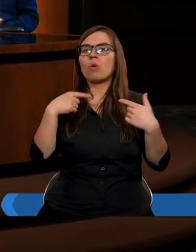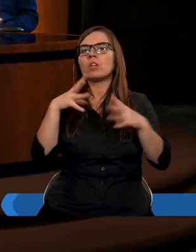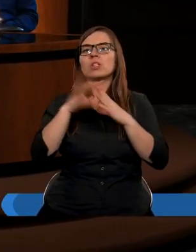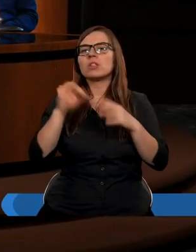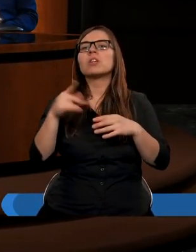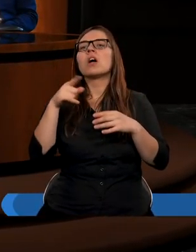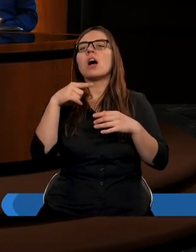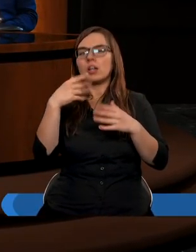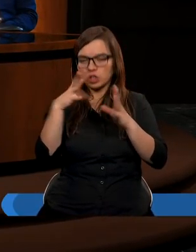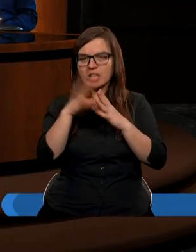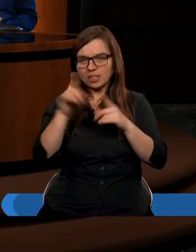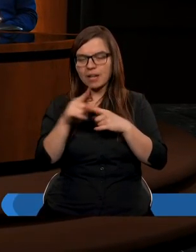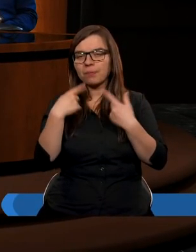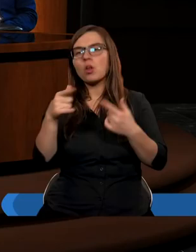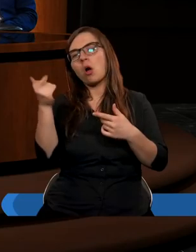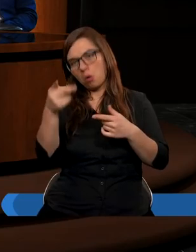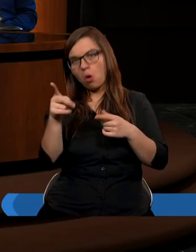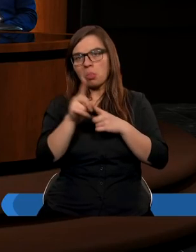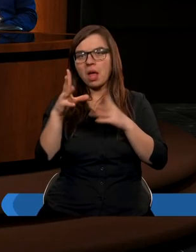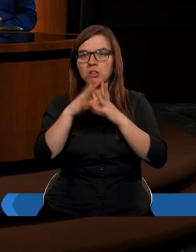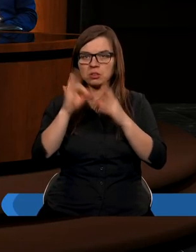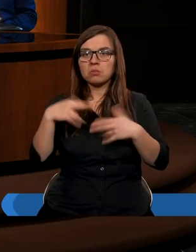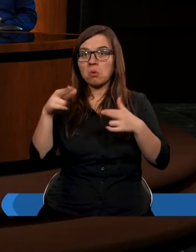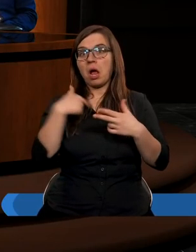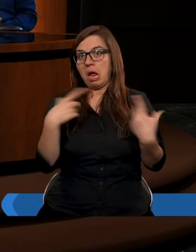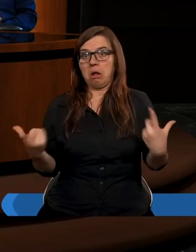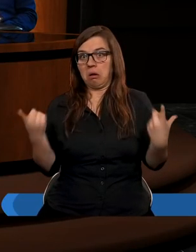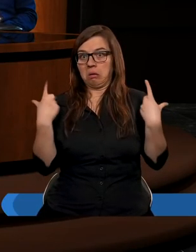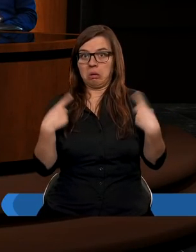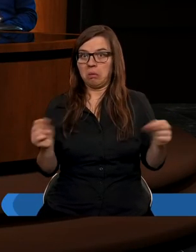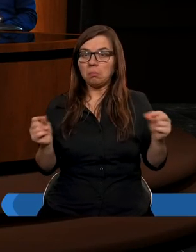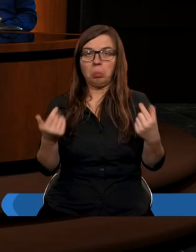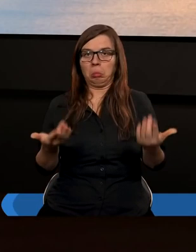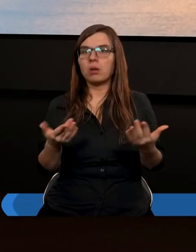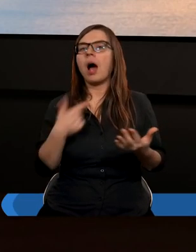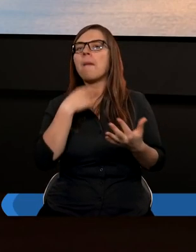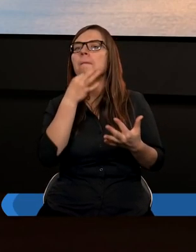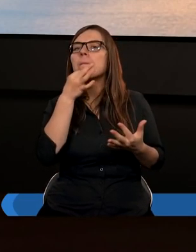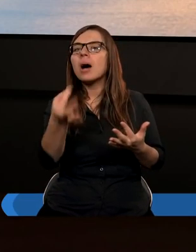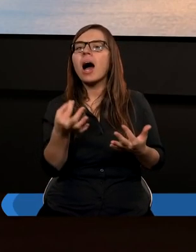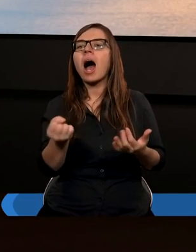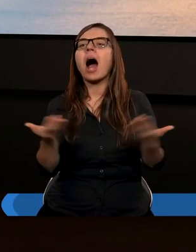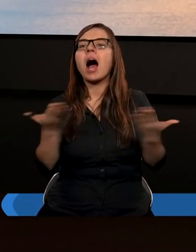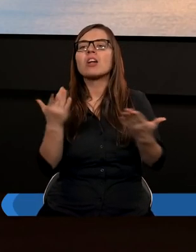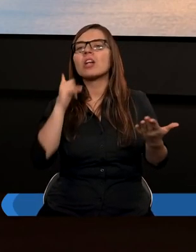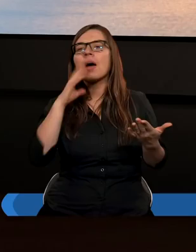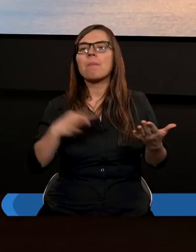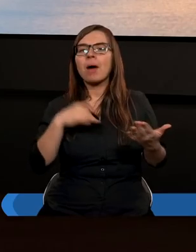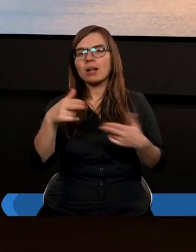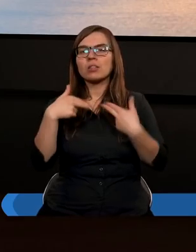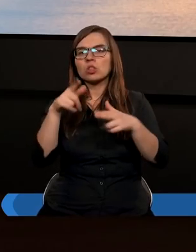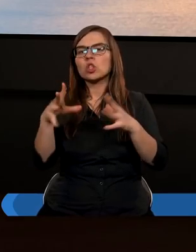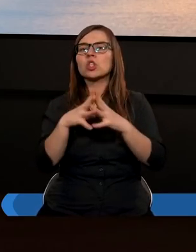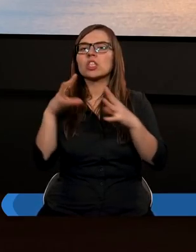on mówi, ja też oddaję. Byłem bardzo zaskoczony, a pytam się, a gdzie Pan oddaje tę